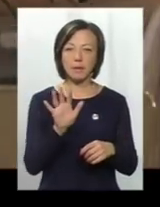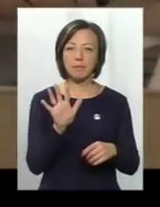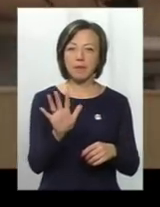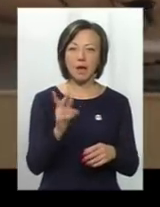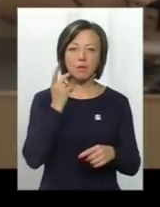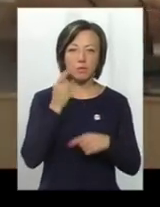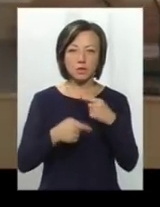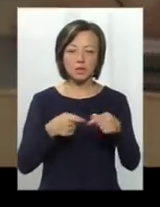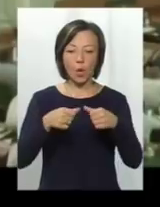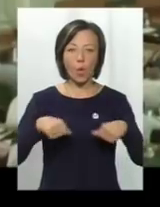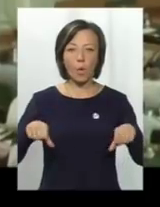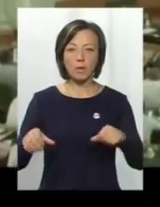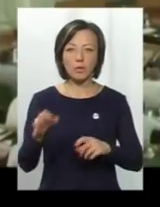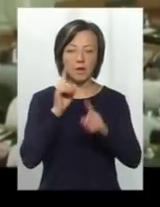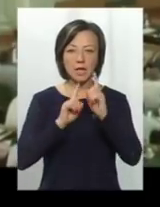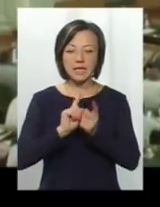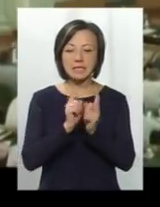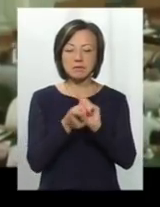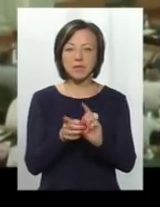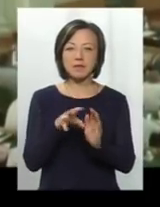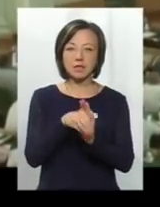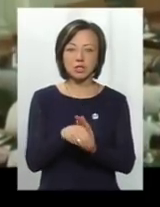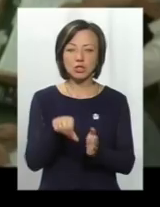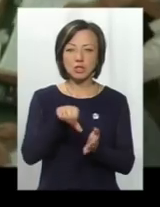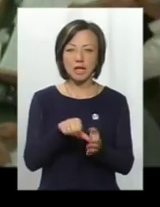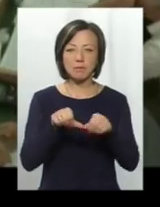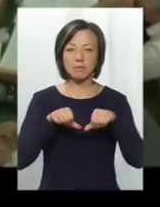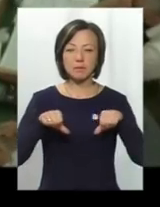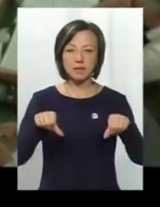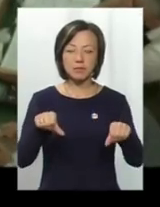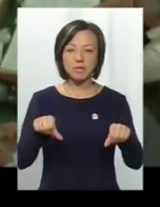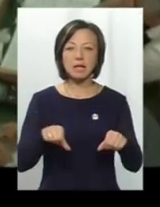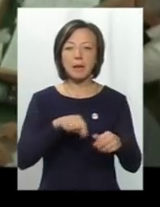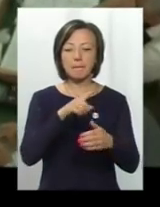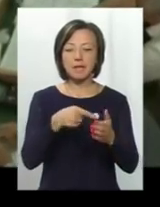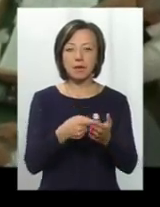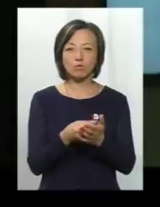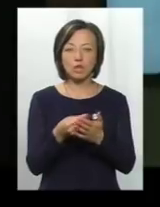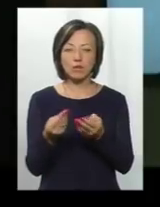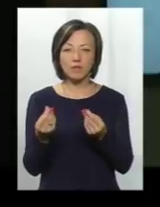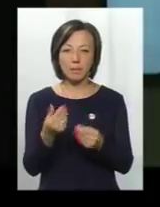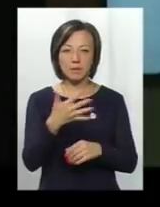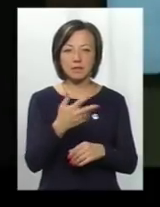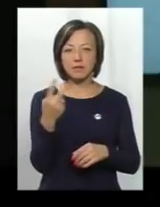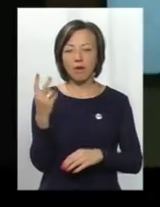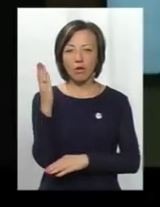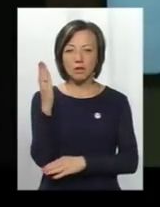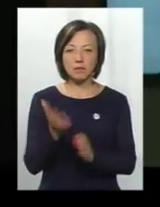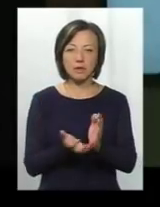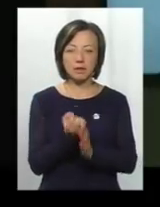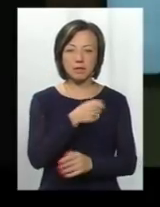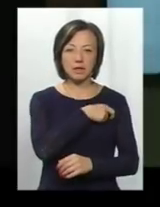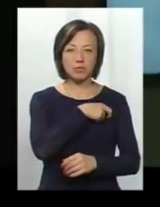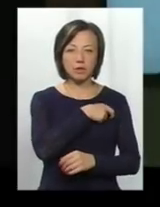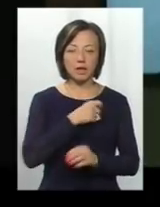постійних комісій облради. Зміни внесли члени постійної комісії з питань бюджету та фінансів. Їх 50-ма двома голосами підтримали